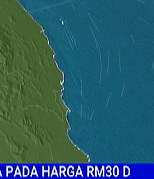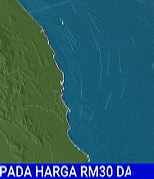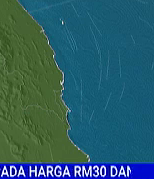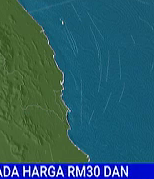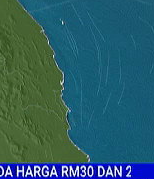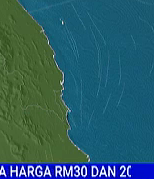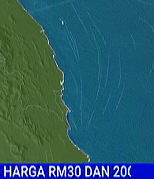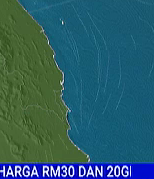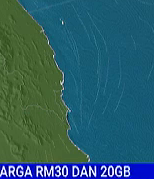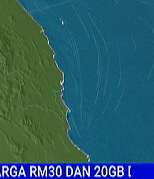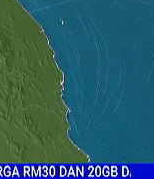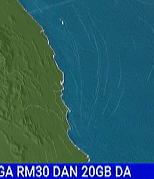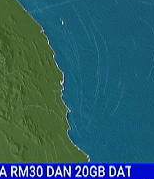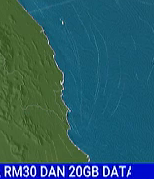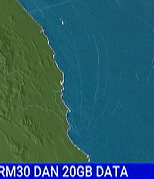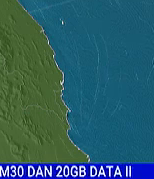Terima